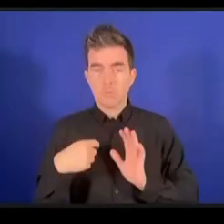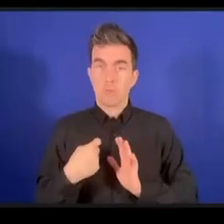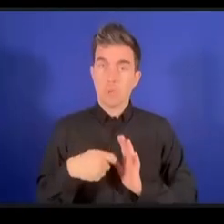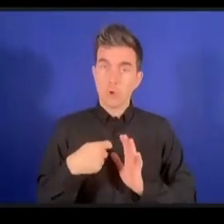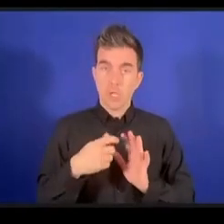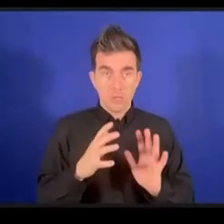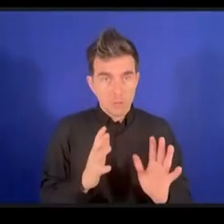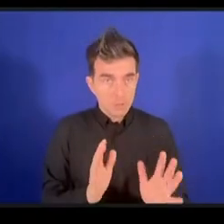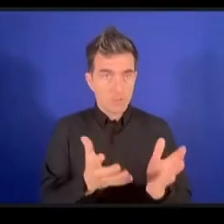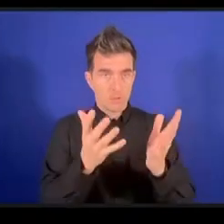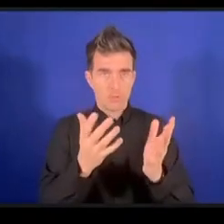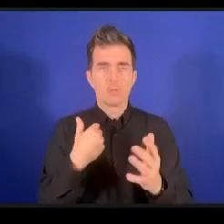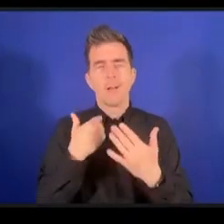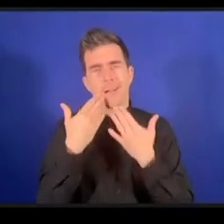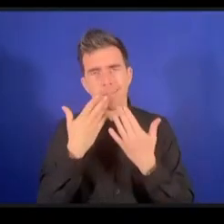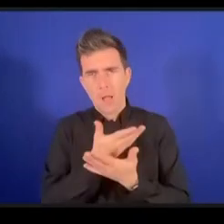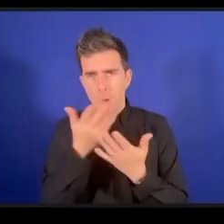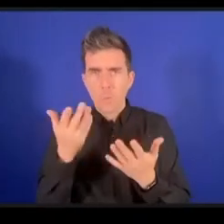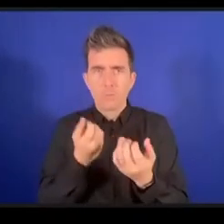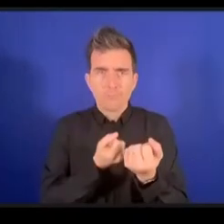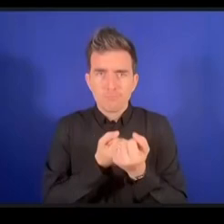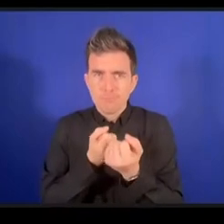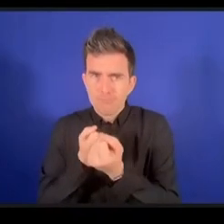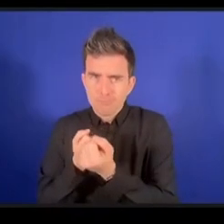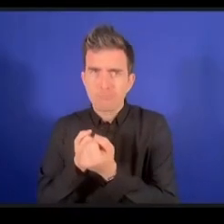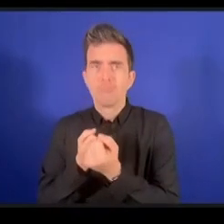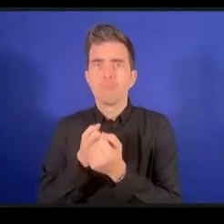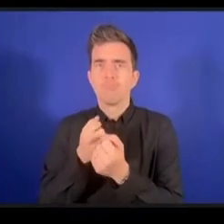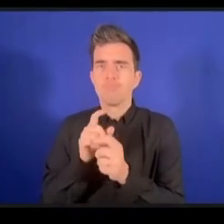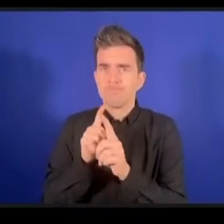حصلنا عليها حتى الآن بشأن خلق الوظائف